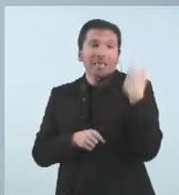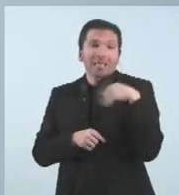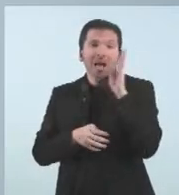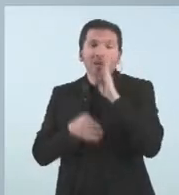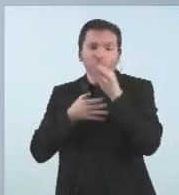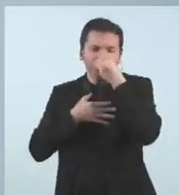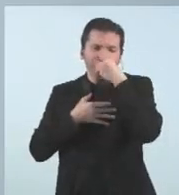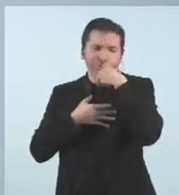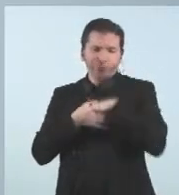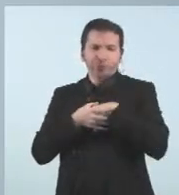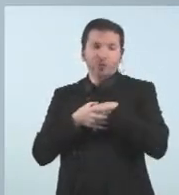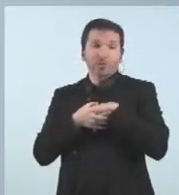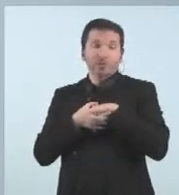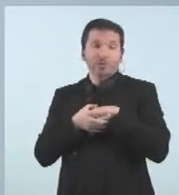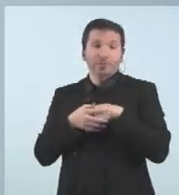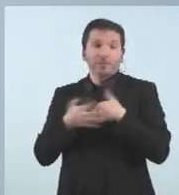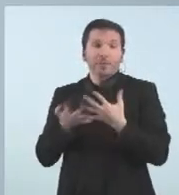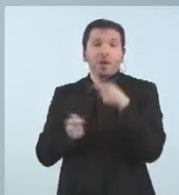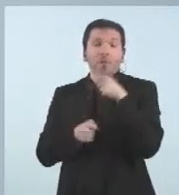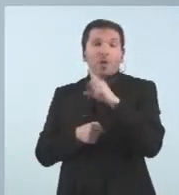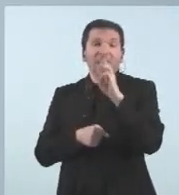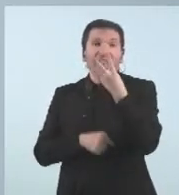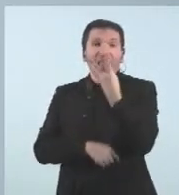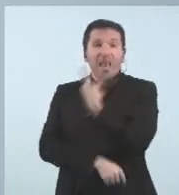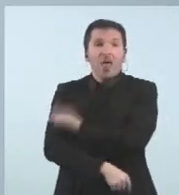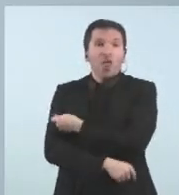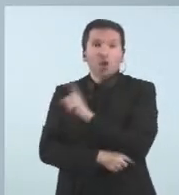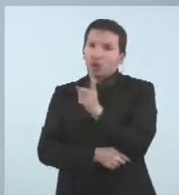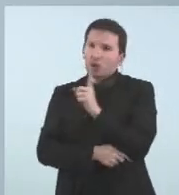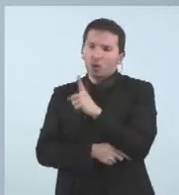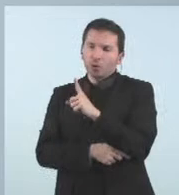ara per exemple doncs no li oferirem aquesta tercera dosi.